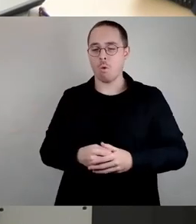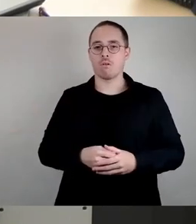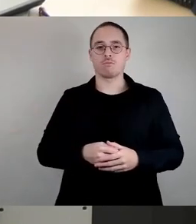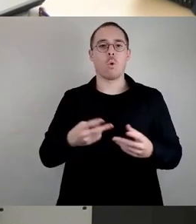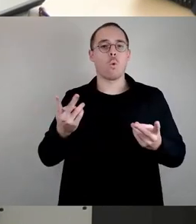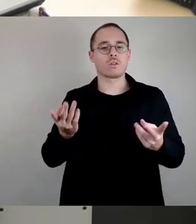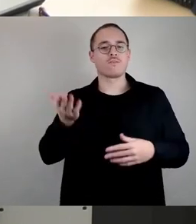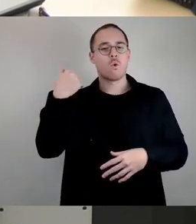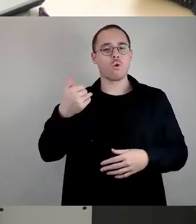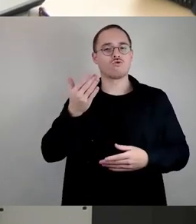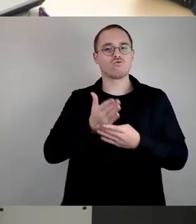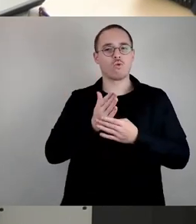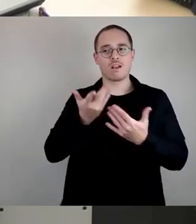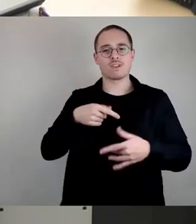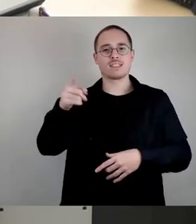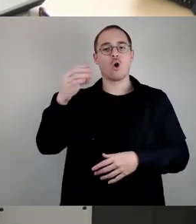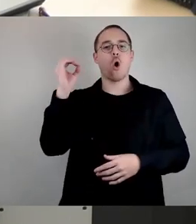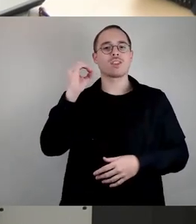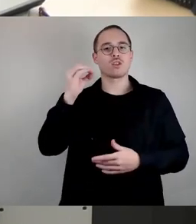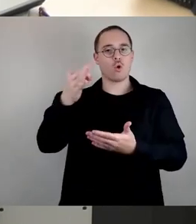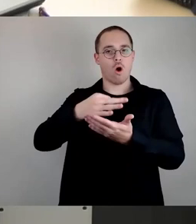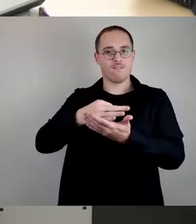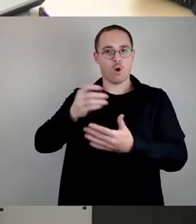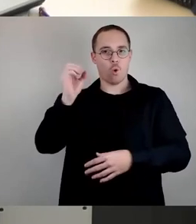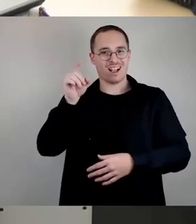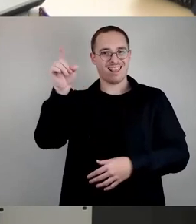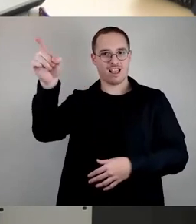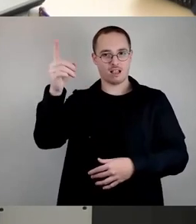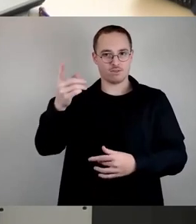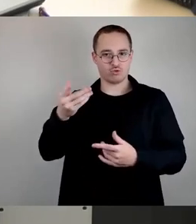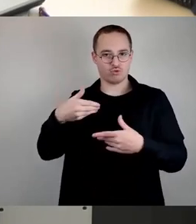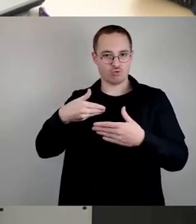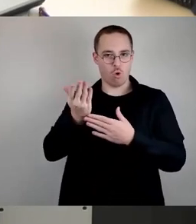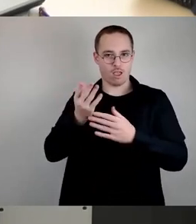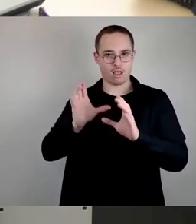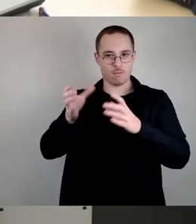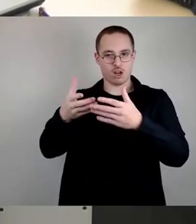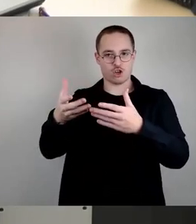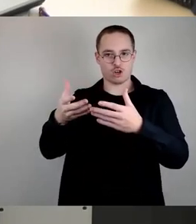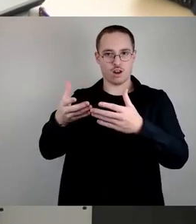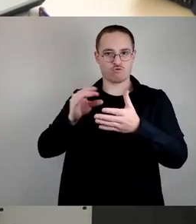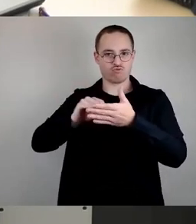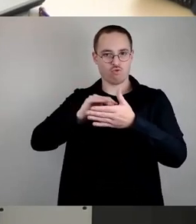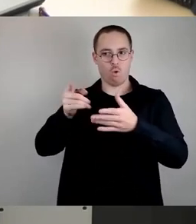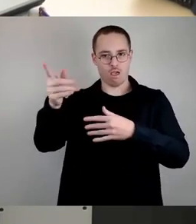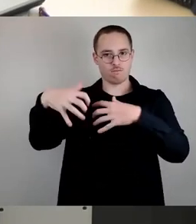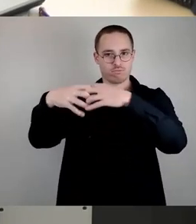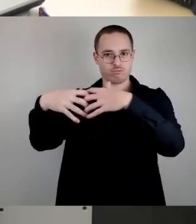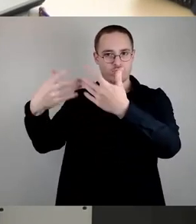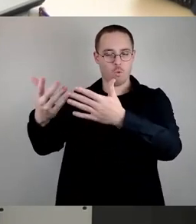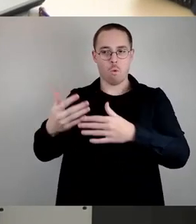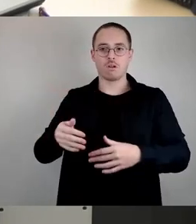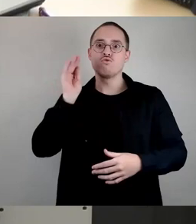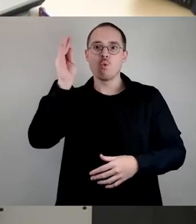in Form einer Gemeinschaftsschule sind auf lange Sicht sicher sinnvoll, aber natürlich immer noch vage und helfen uns nicht bei den aktuellen